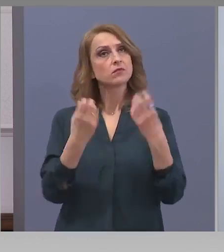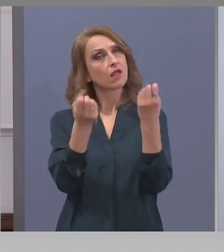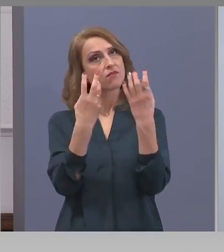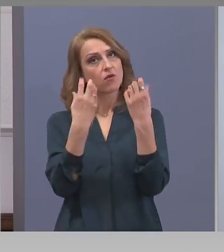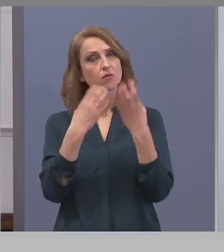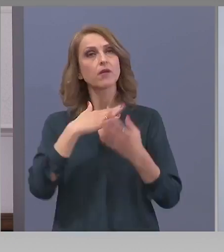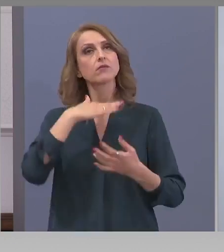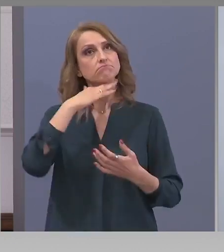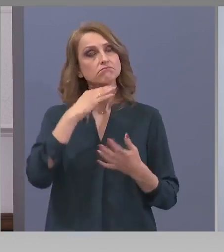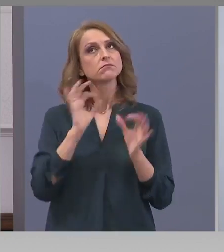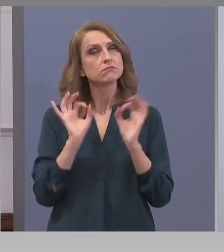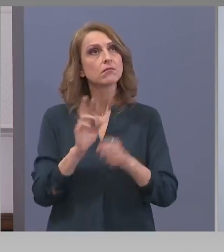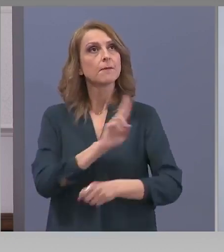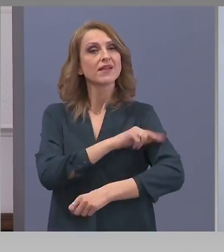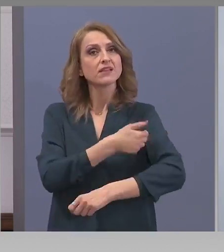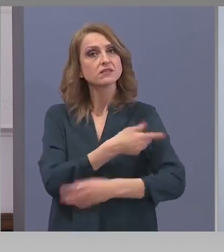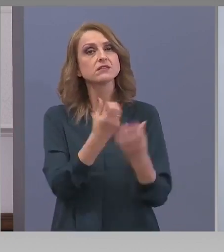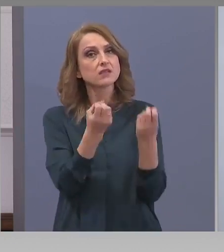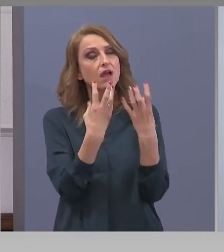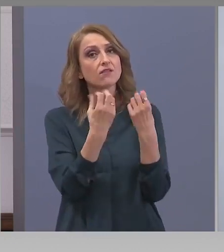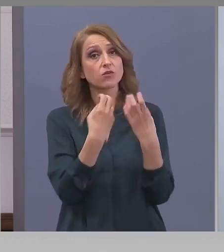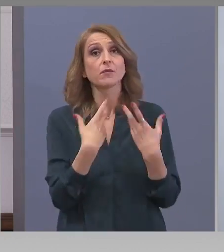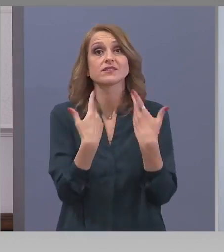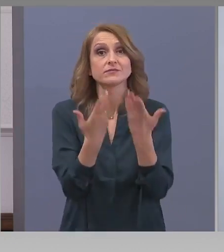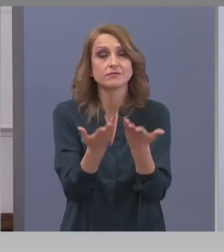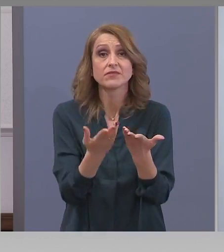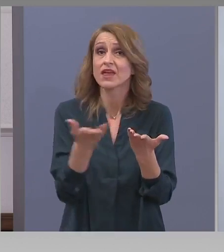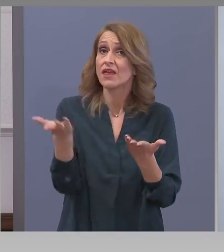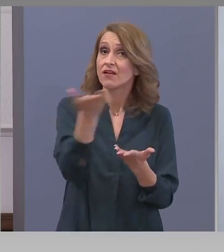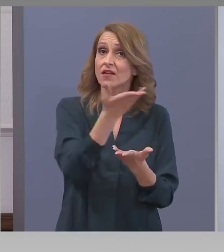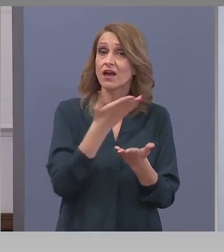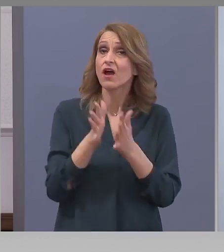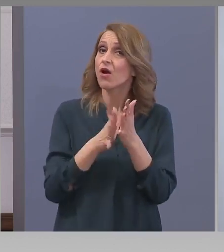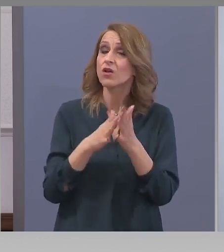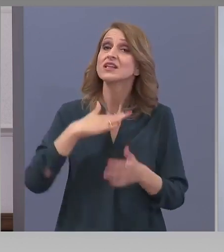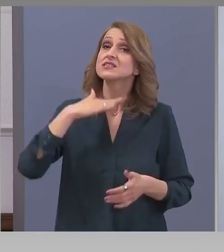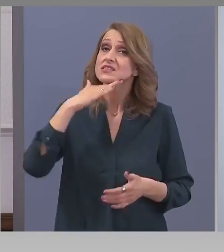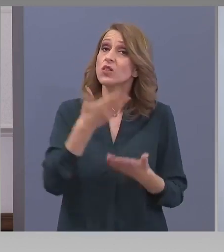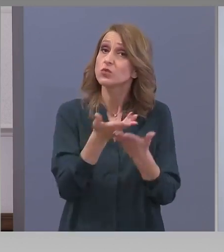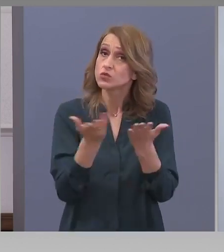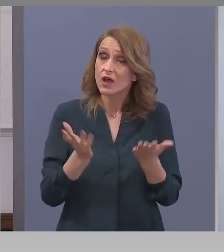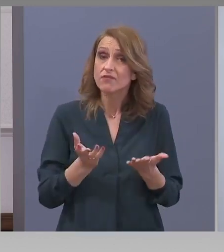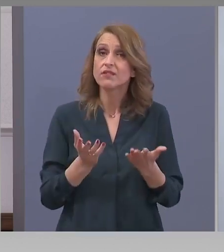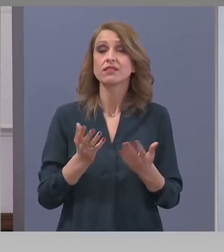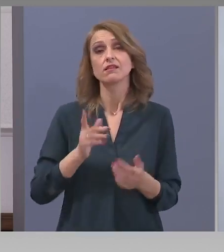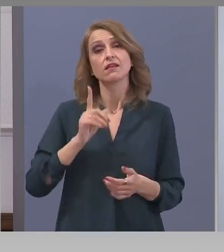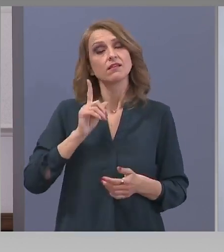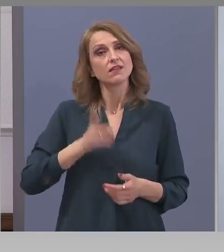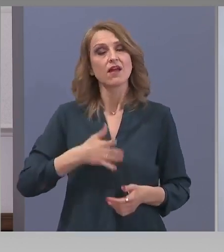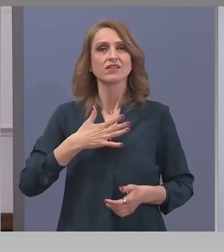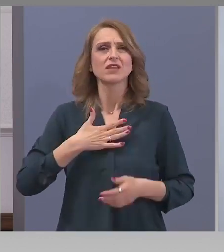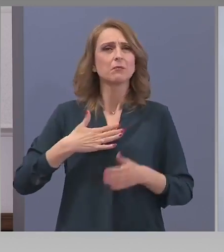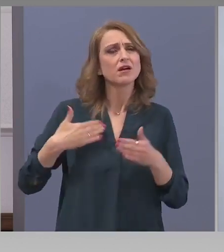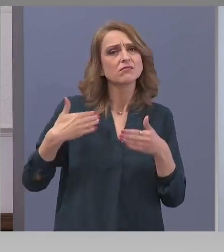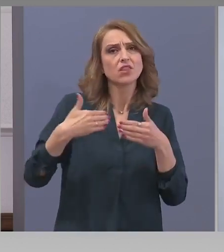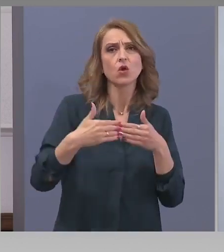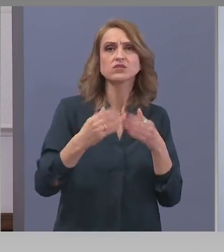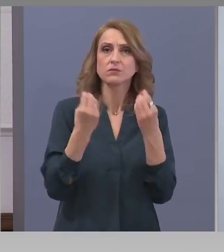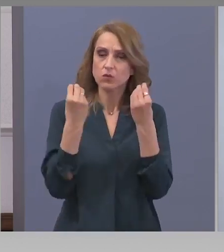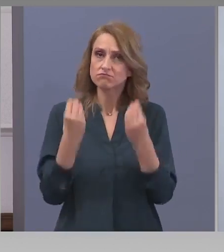навременна медицинска информация. Гражданите заслужават и трябва непрекъснато да имат достъп до такава.